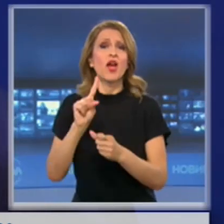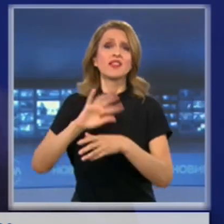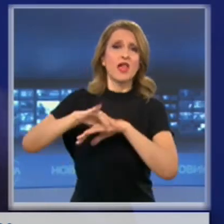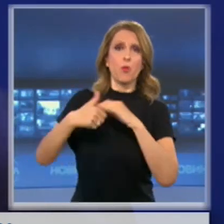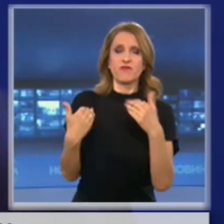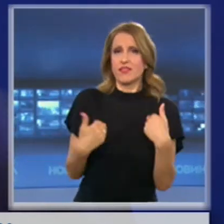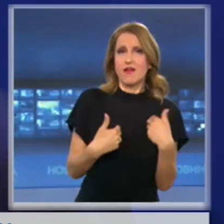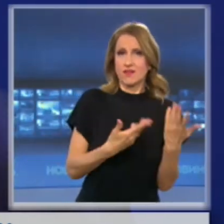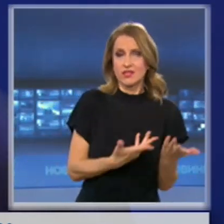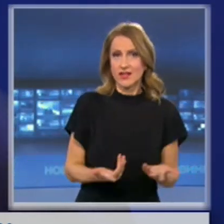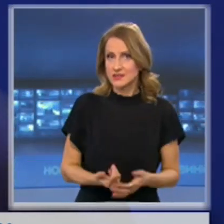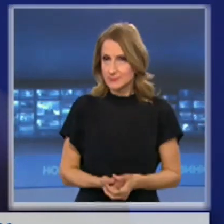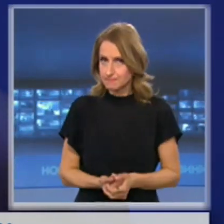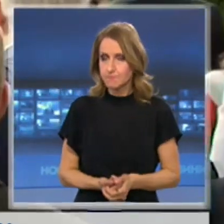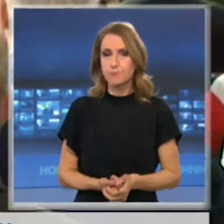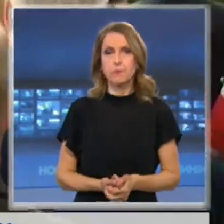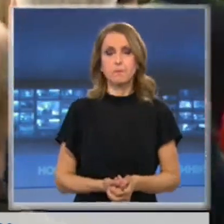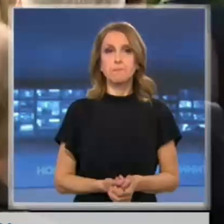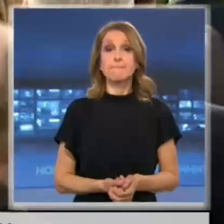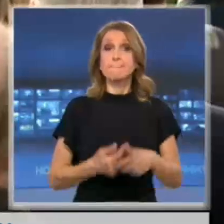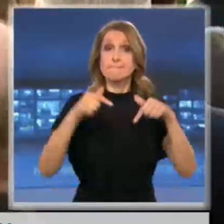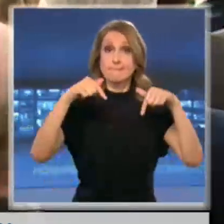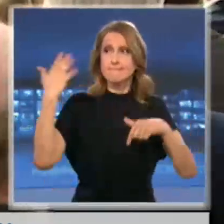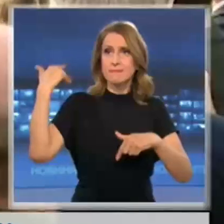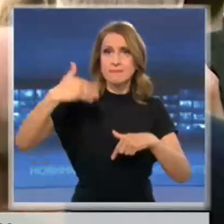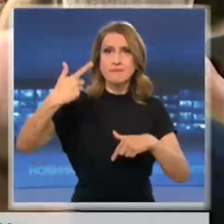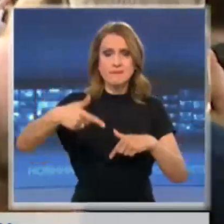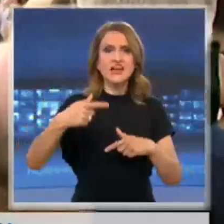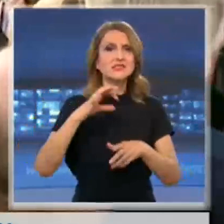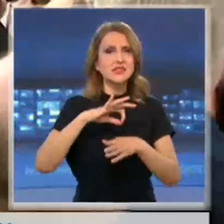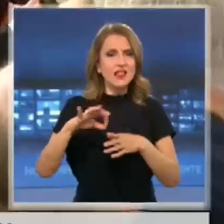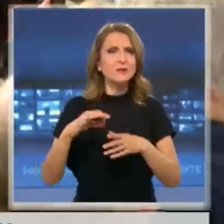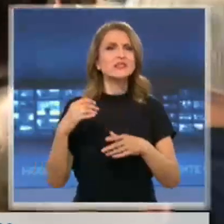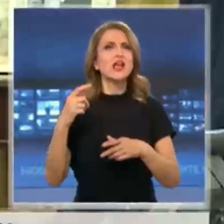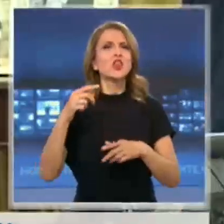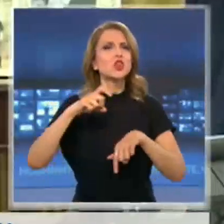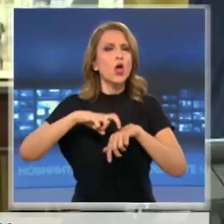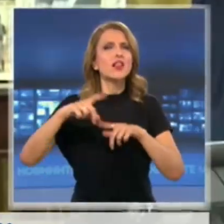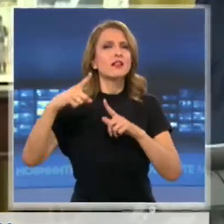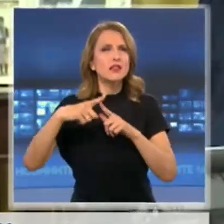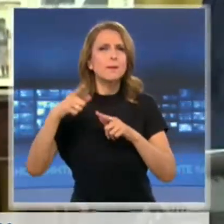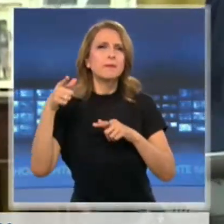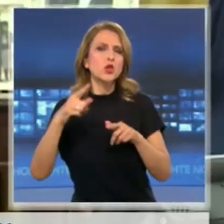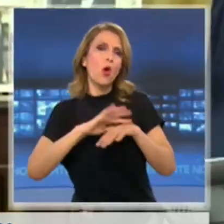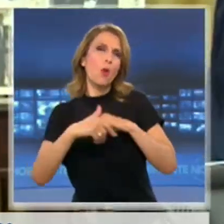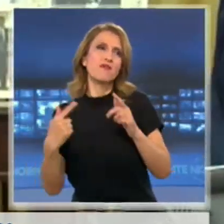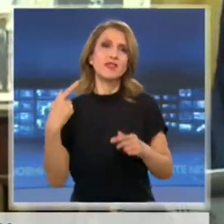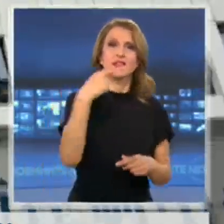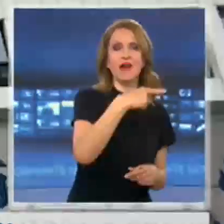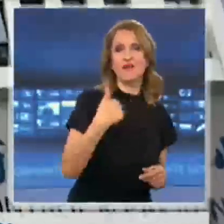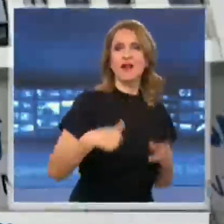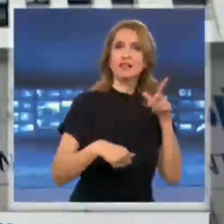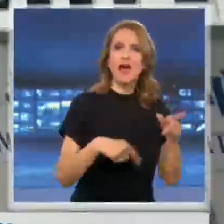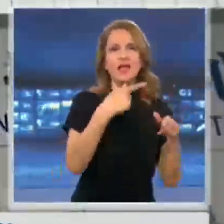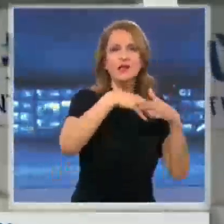роля в борбата срещу пандемията. От седмици Доналд Тръмп обвинява Китай, че е скрил мащава на епидемията от новия коронавирус